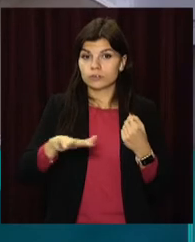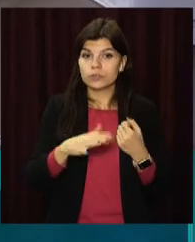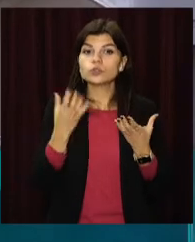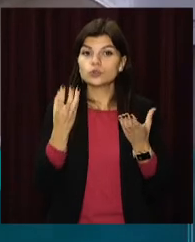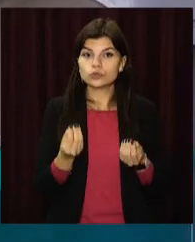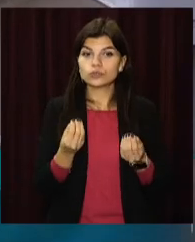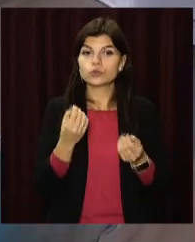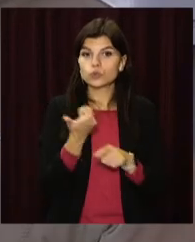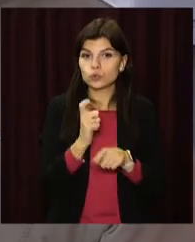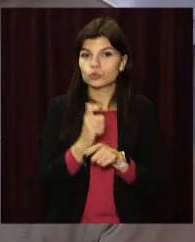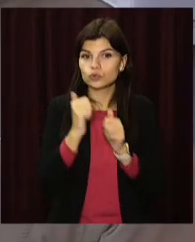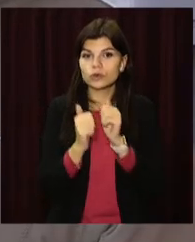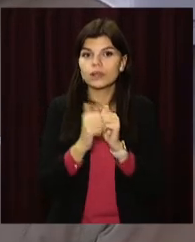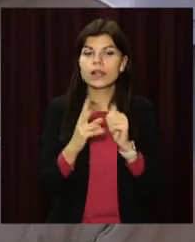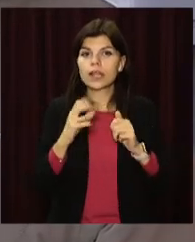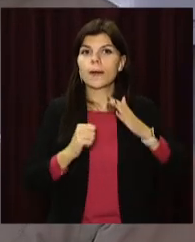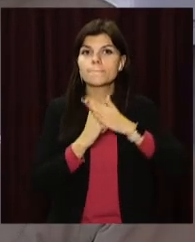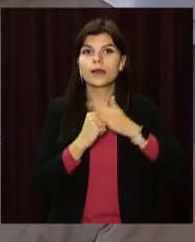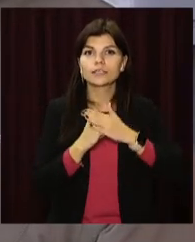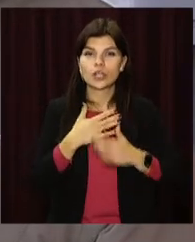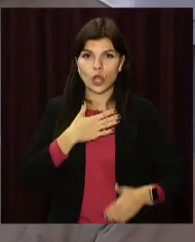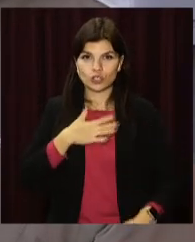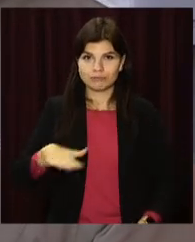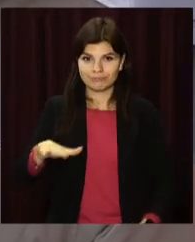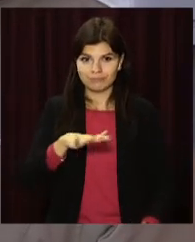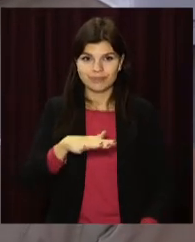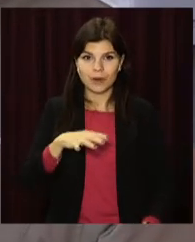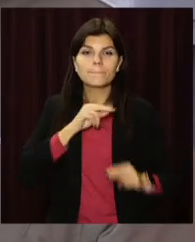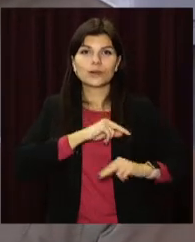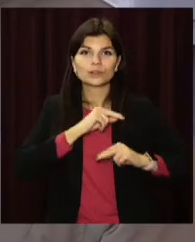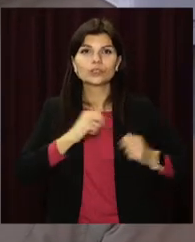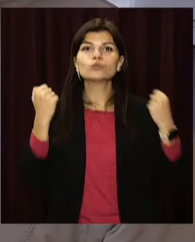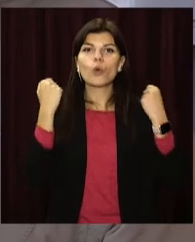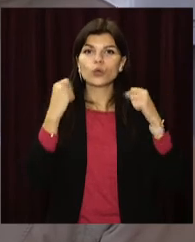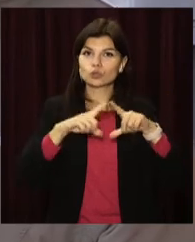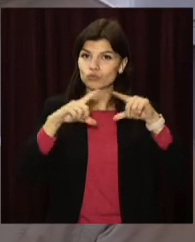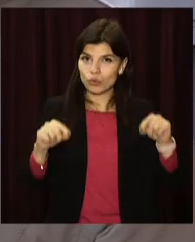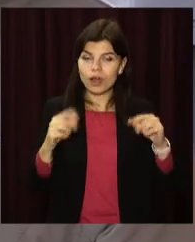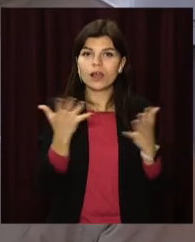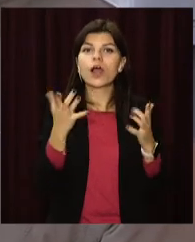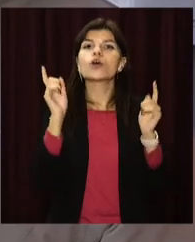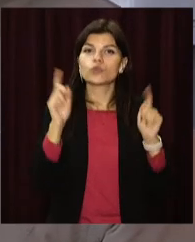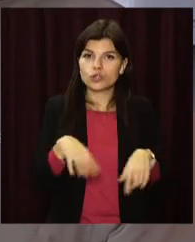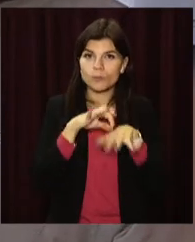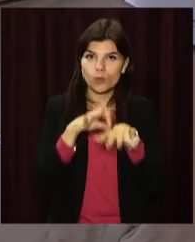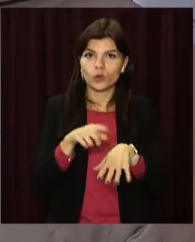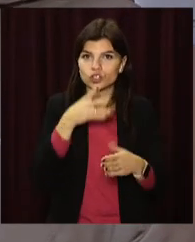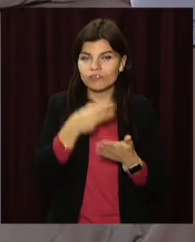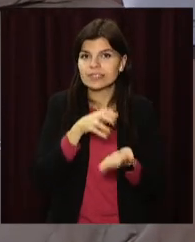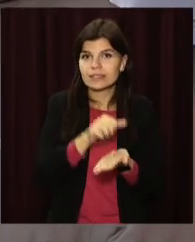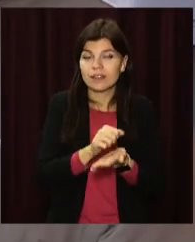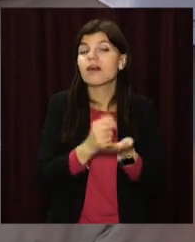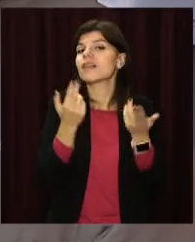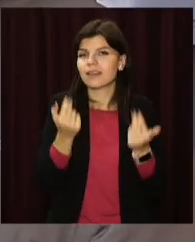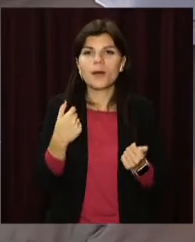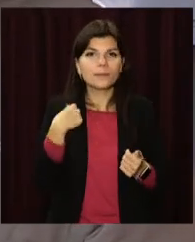ще дуже часто на базі нашого закладу працює спортивна школа, яка також проводить тут свої заняття. І,